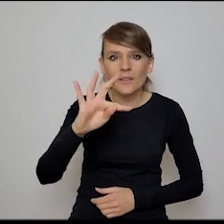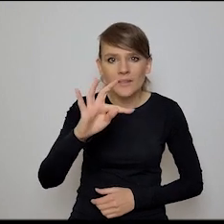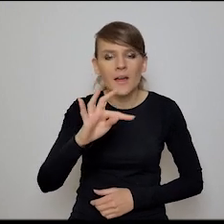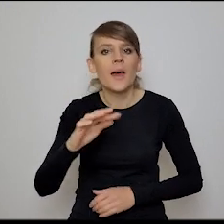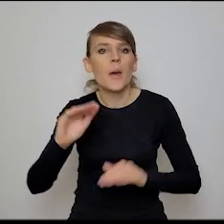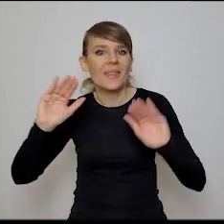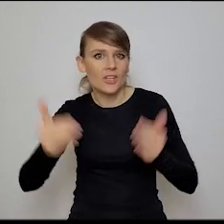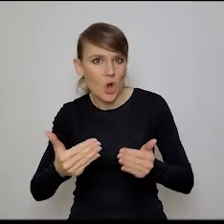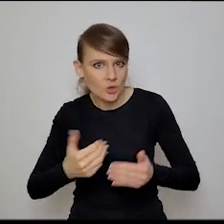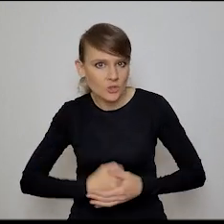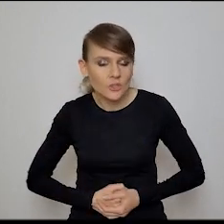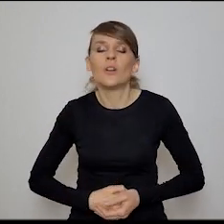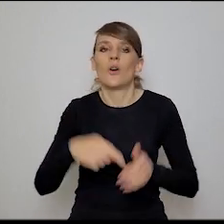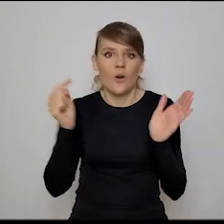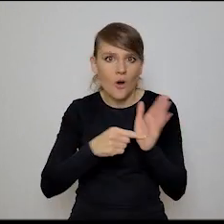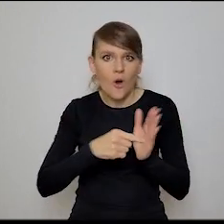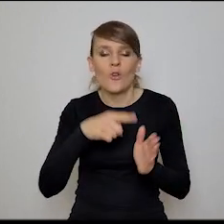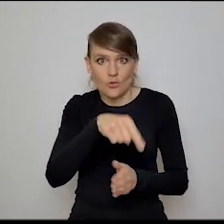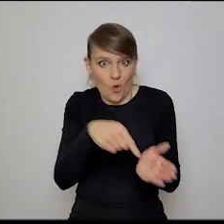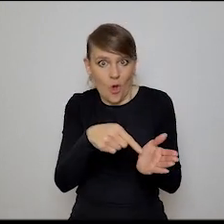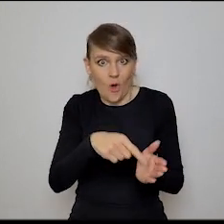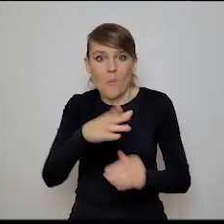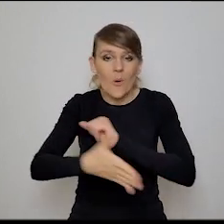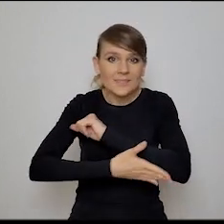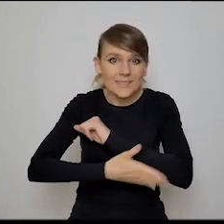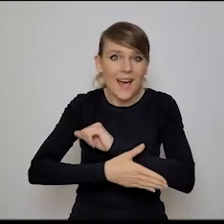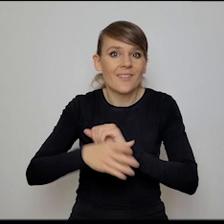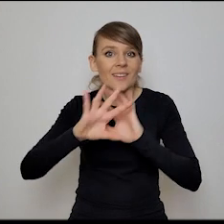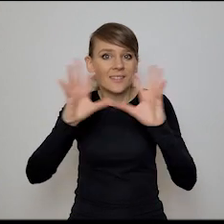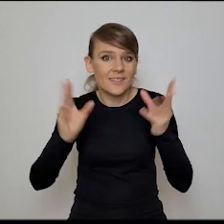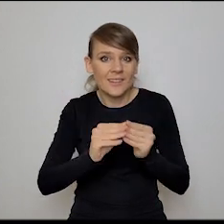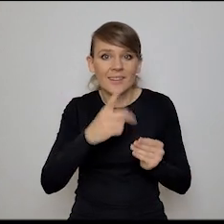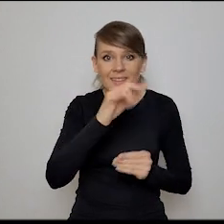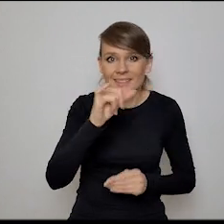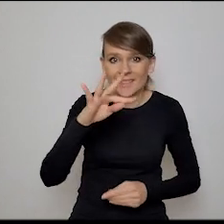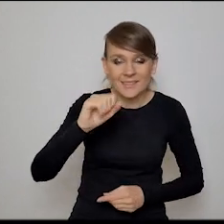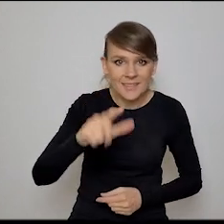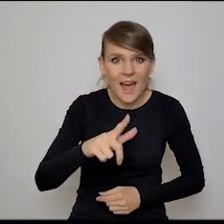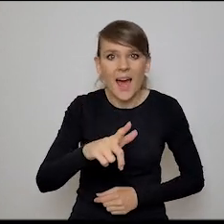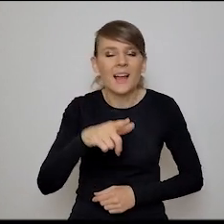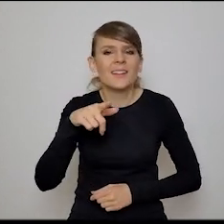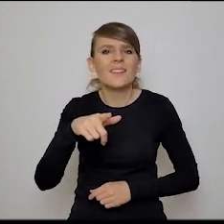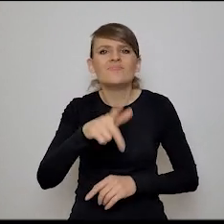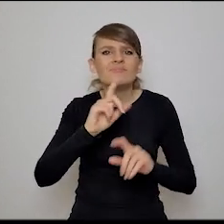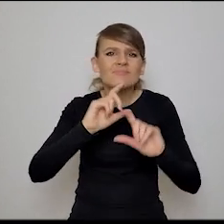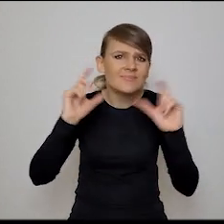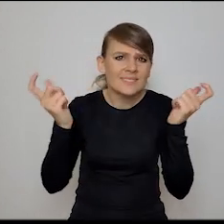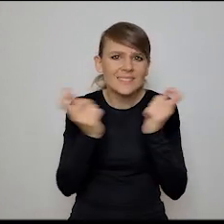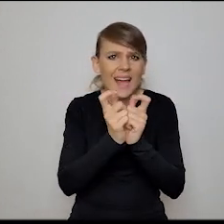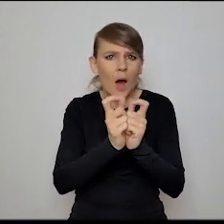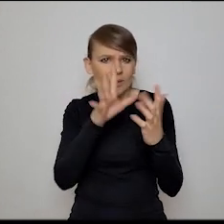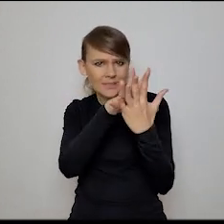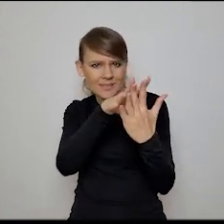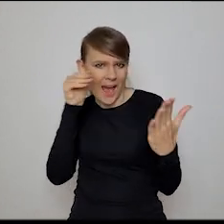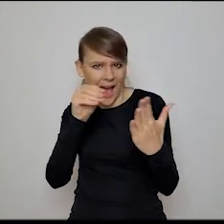jest dokładnie to, na podstawie całego digital footprint i całego twojego digital twin, czyli właśnie takiego totalnego skanu całego